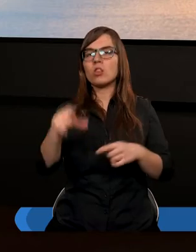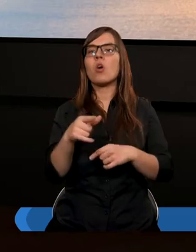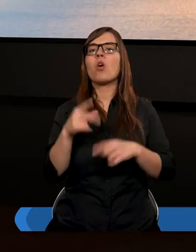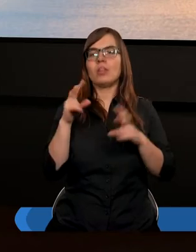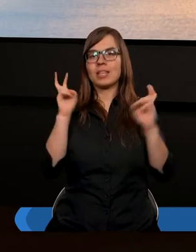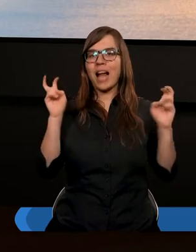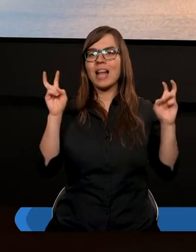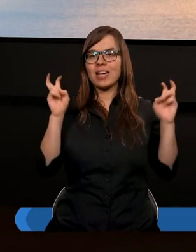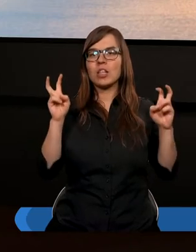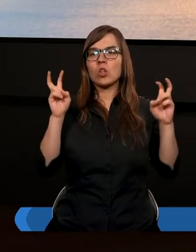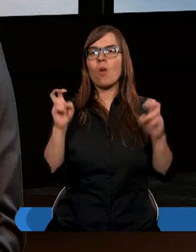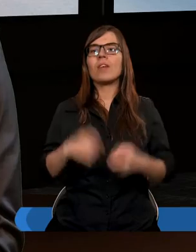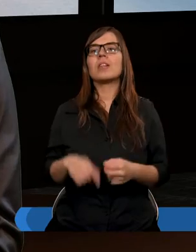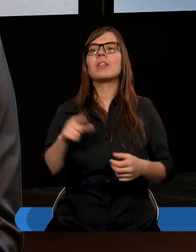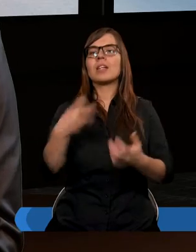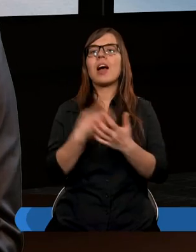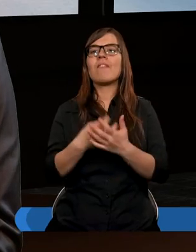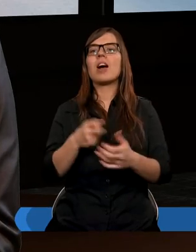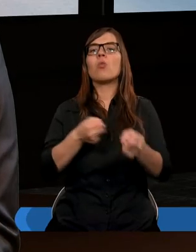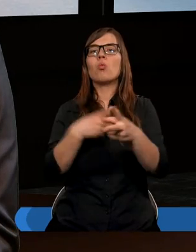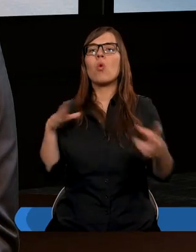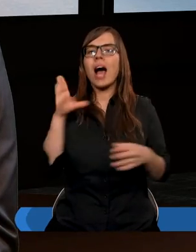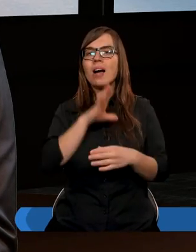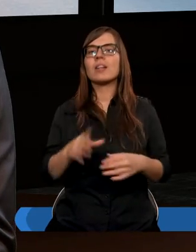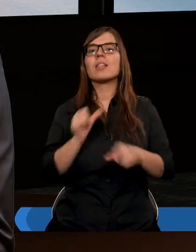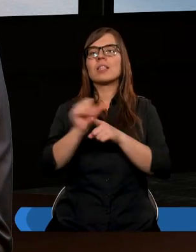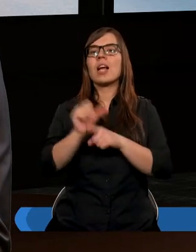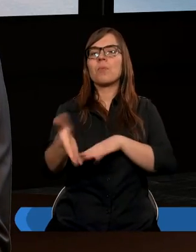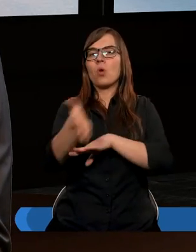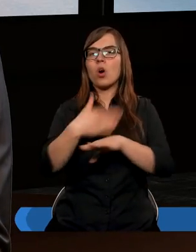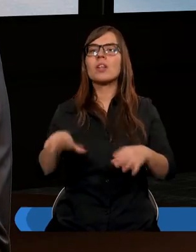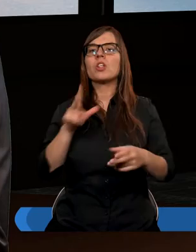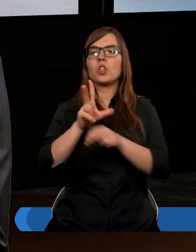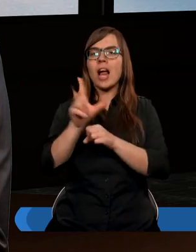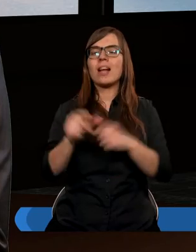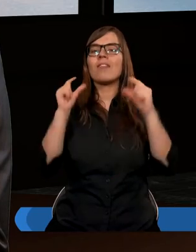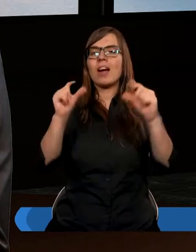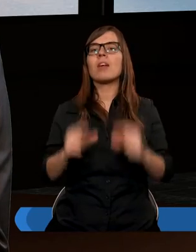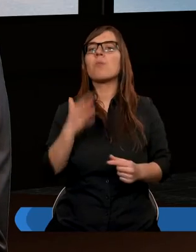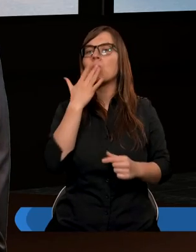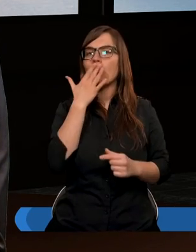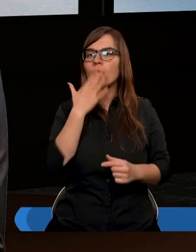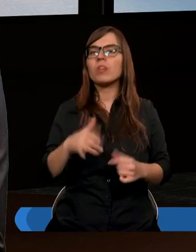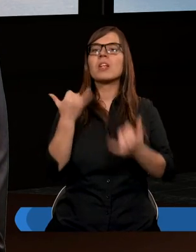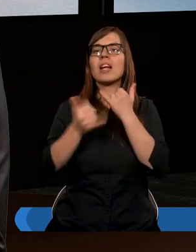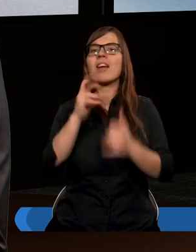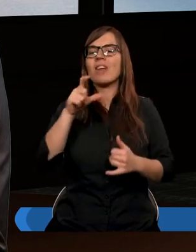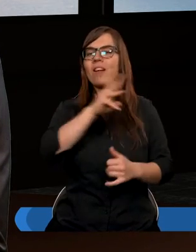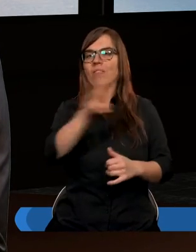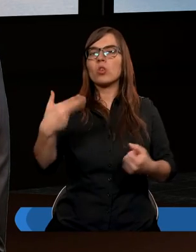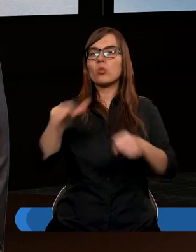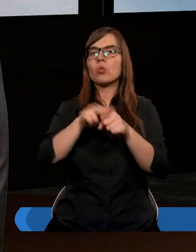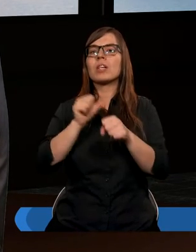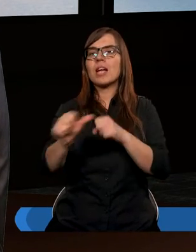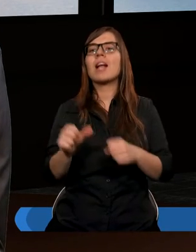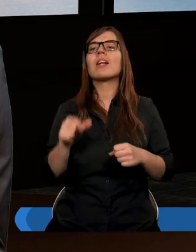zacytować. Ewangelista Łukasz w 11 rozdziale i 13 wersecie mówi, Jeśli więc wy, którzy